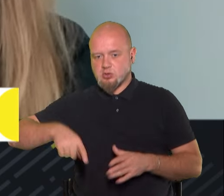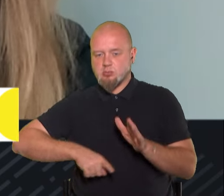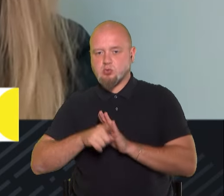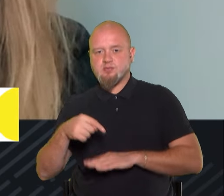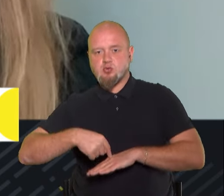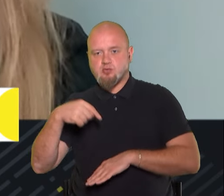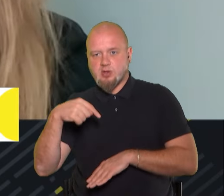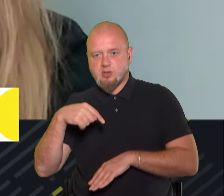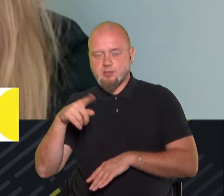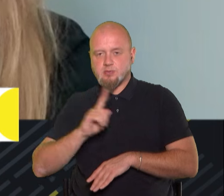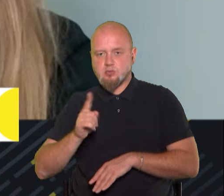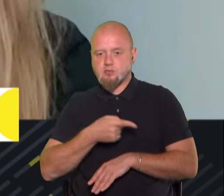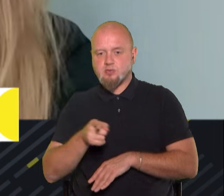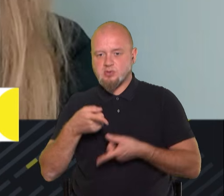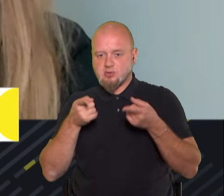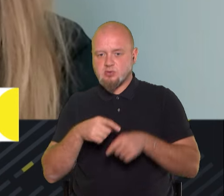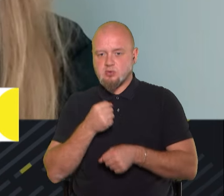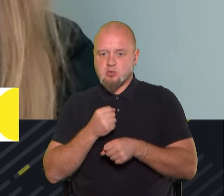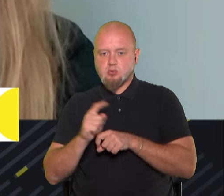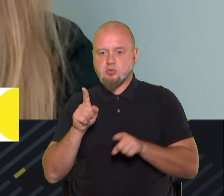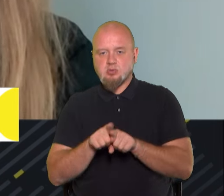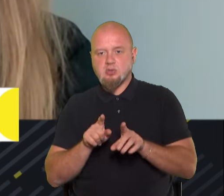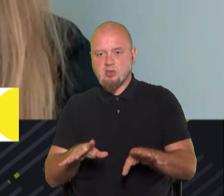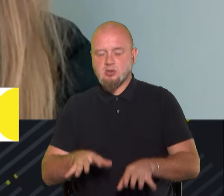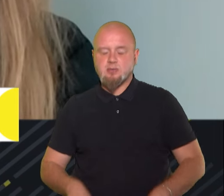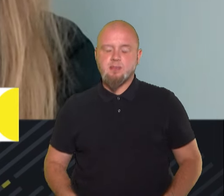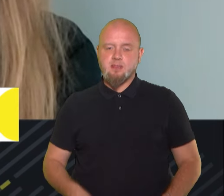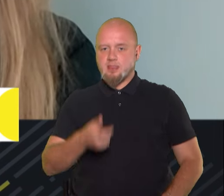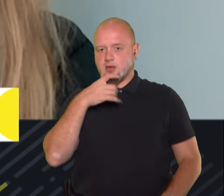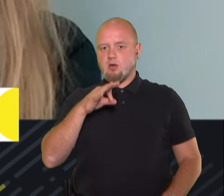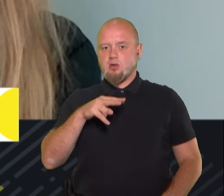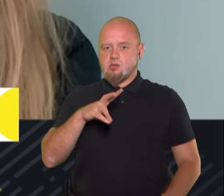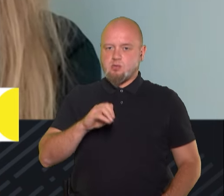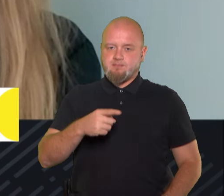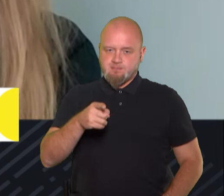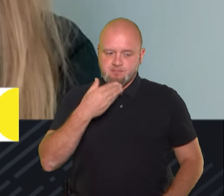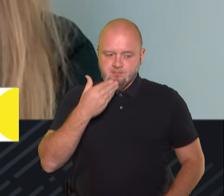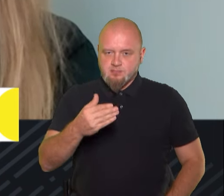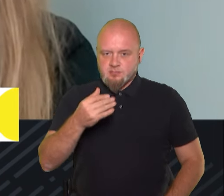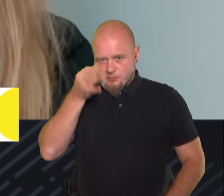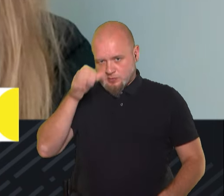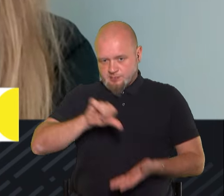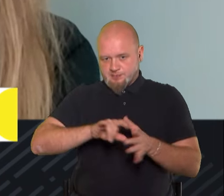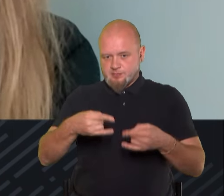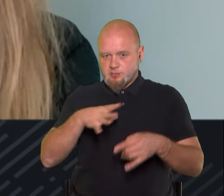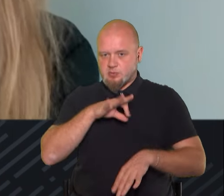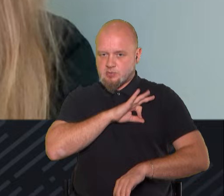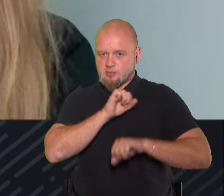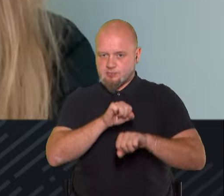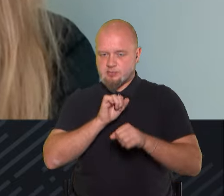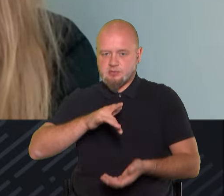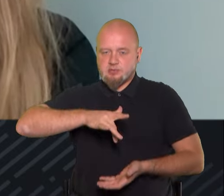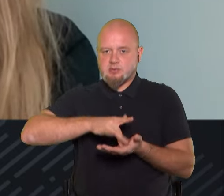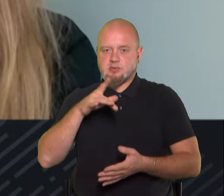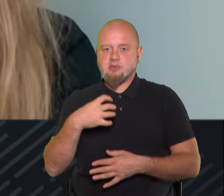відчувати, що вони дійсно роблять щось не так. Пані Олено, ми вам дякуємо і нагадуємо, що з нами в ефірі була адвокатка, юристка